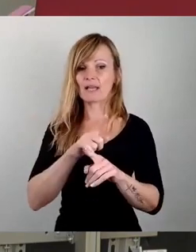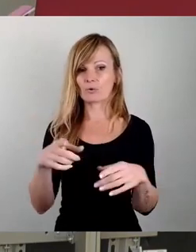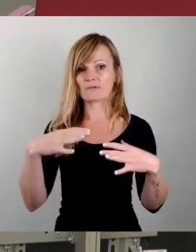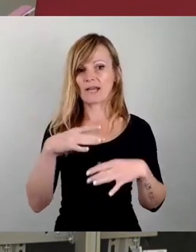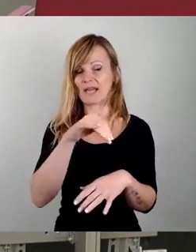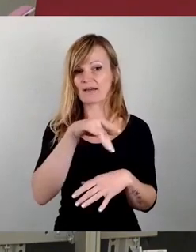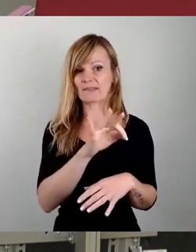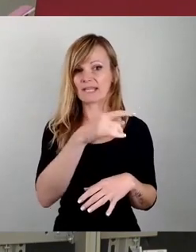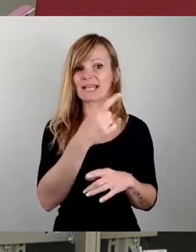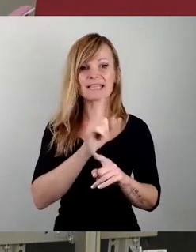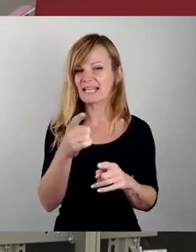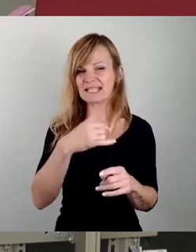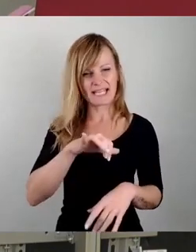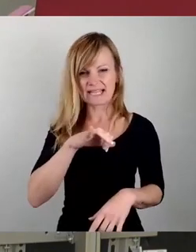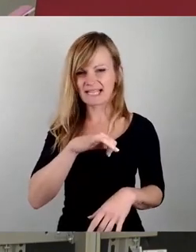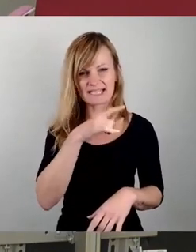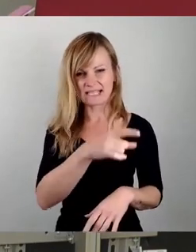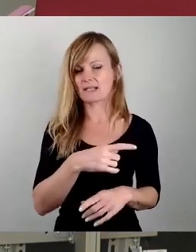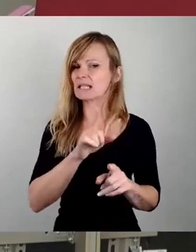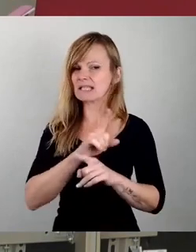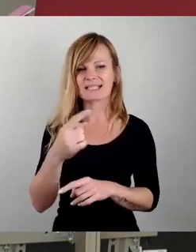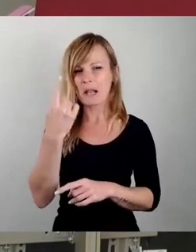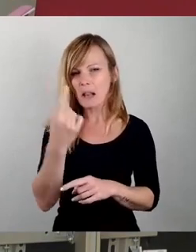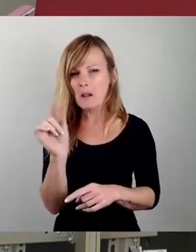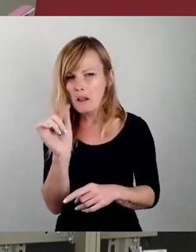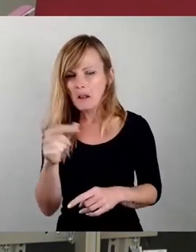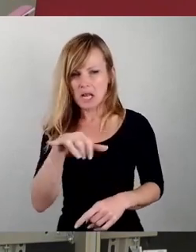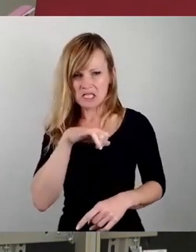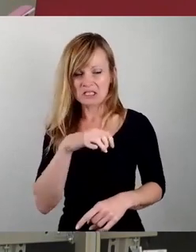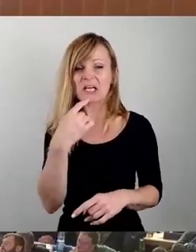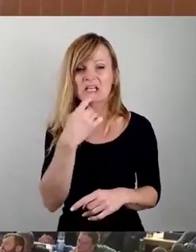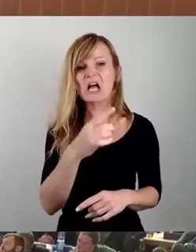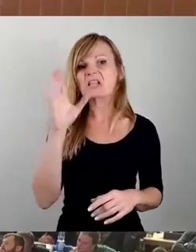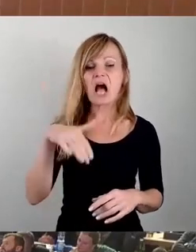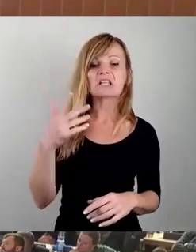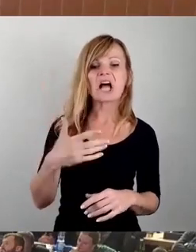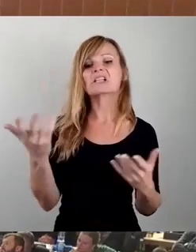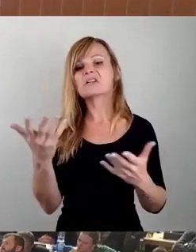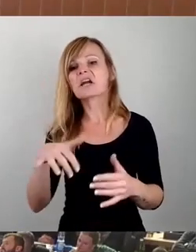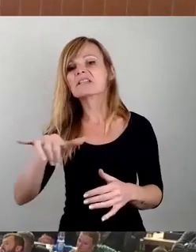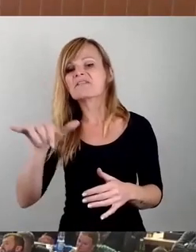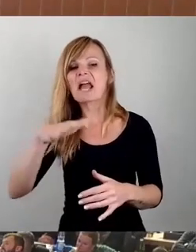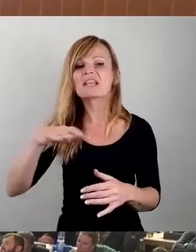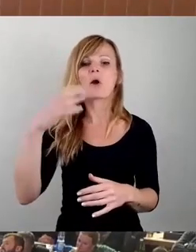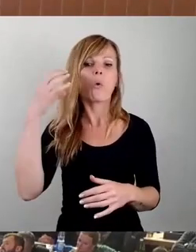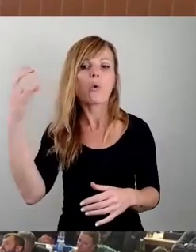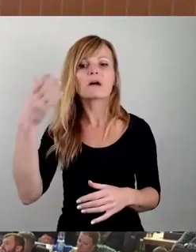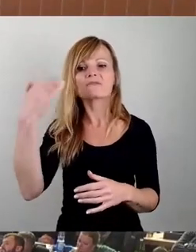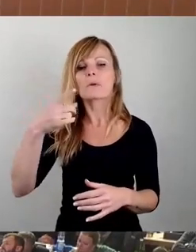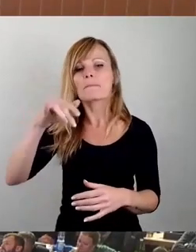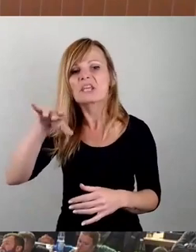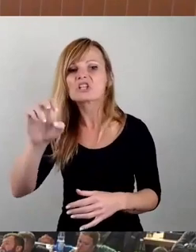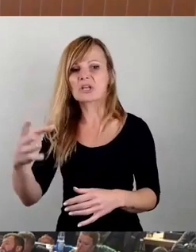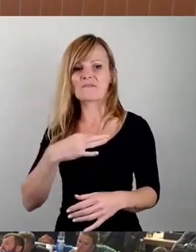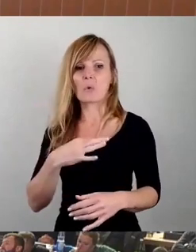interessiert. Es hat sie nicht die Bohne interessiert, sie haben gesagt, ach, das waren irgendwelche Omas aus Pischen, das ist uns doch